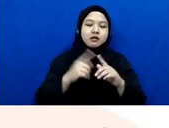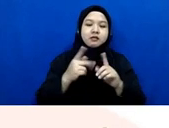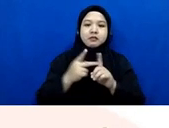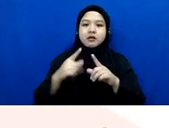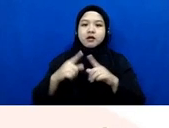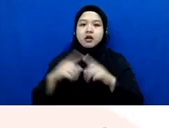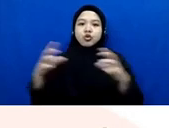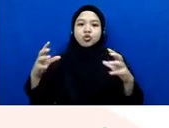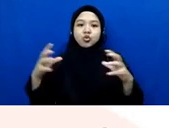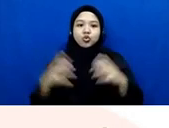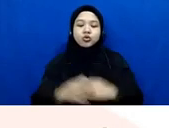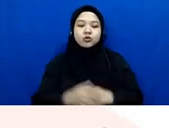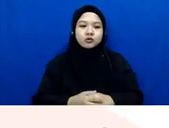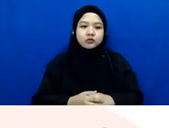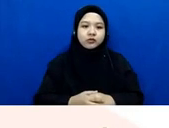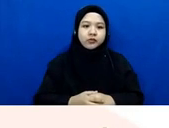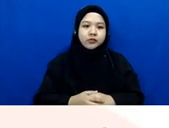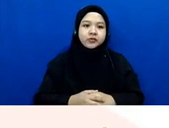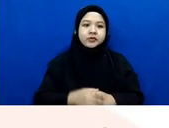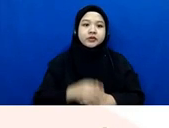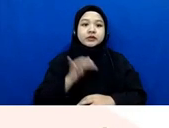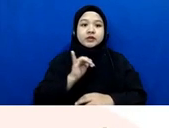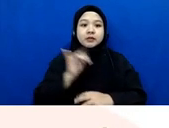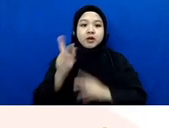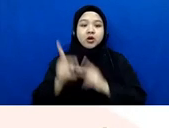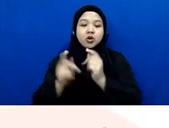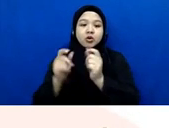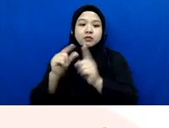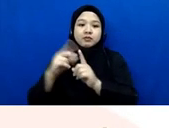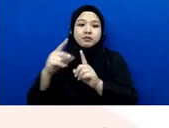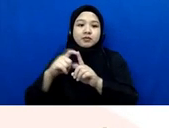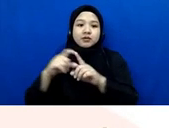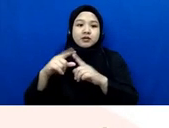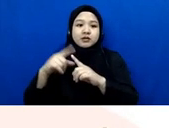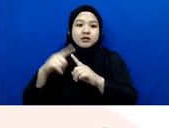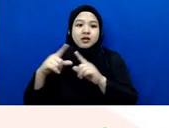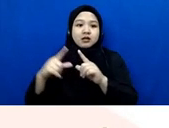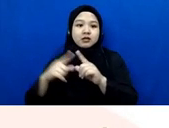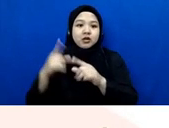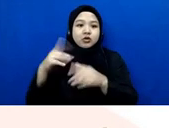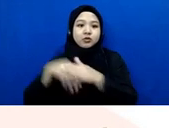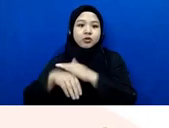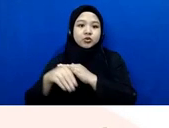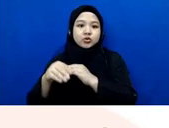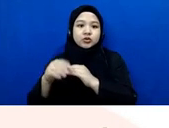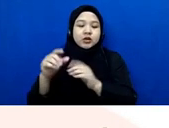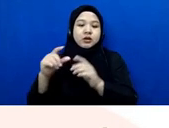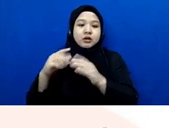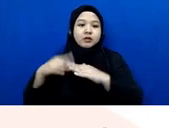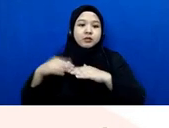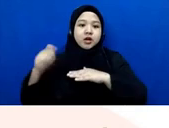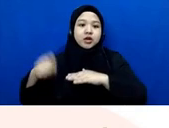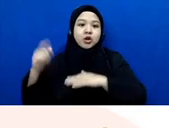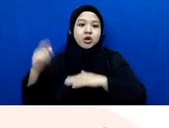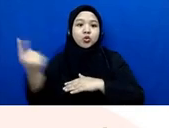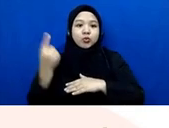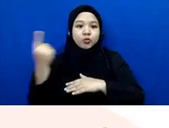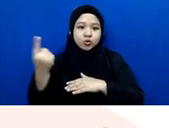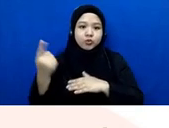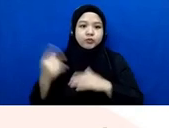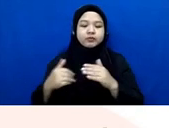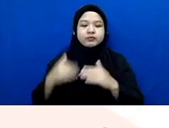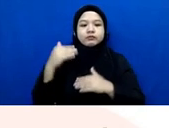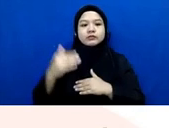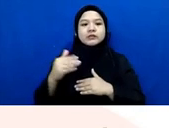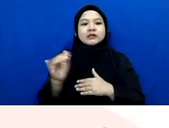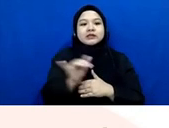masukkan juga ke peradilan umum maka pengadilan pengadilan tingkat pertama dan tingkat bandingnya juga sama dengan perkara pidana